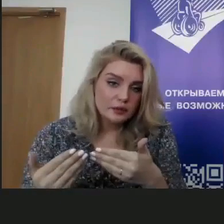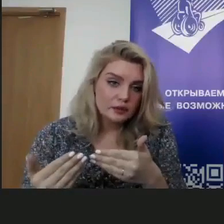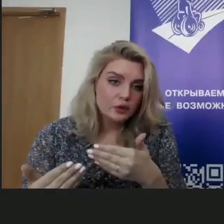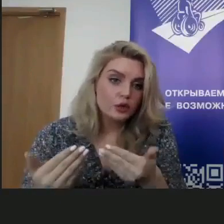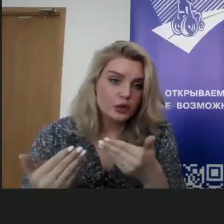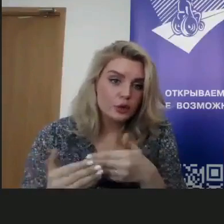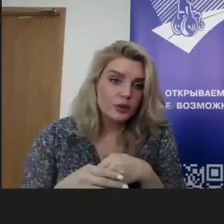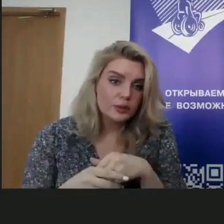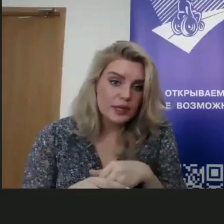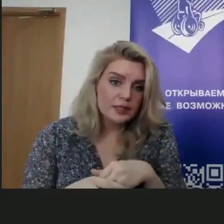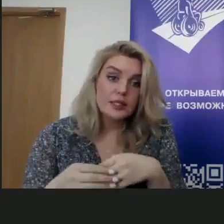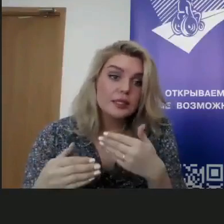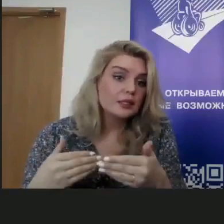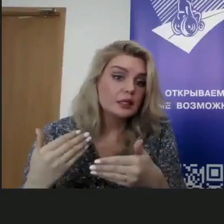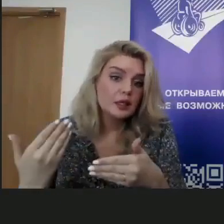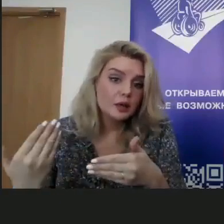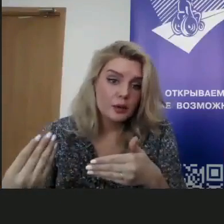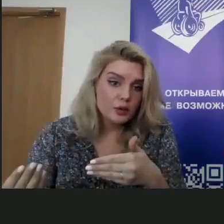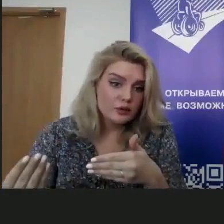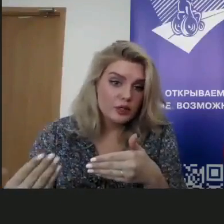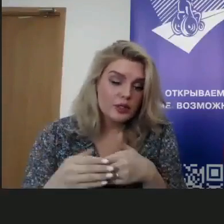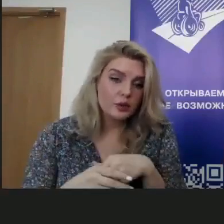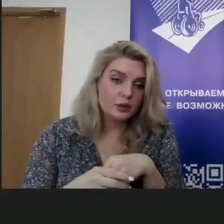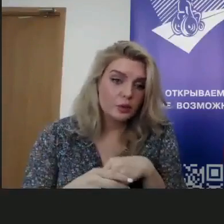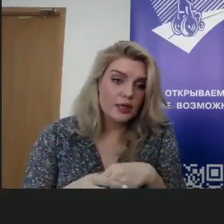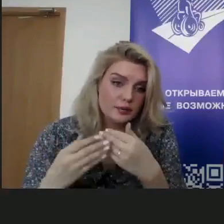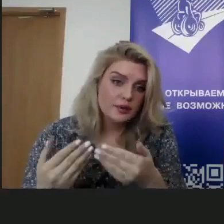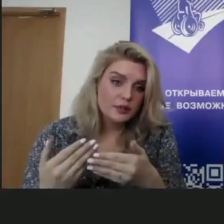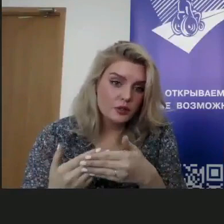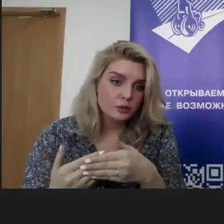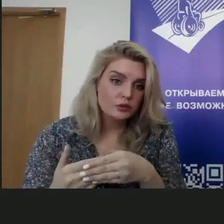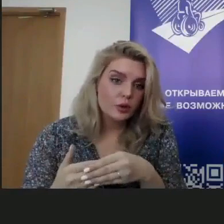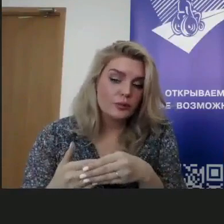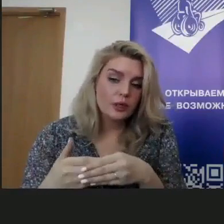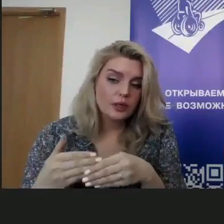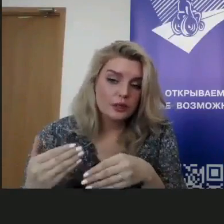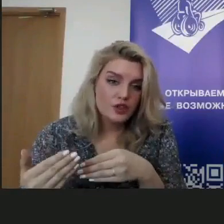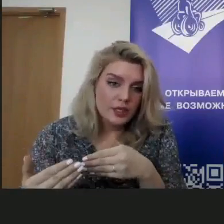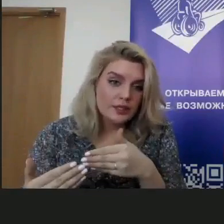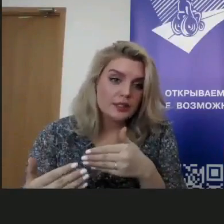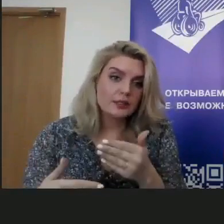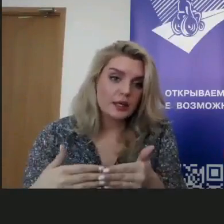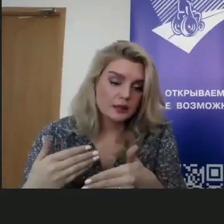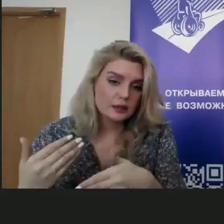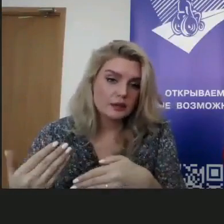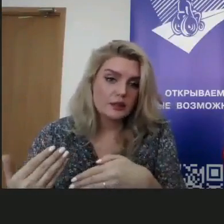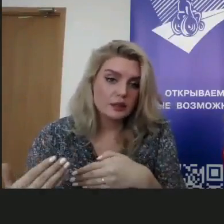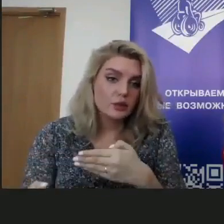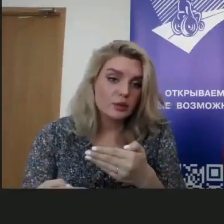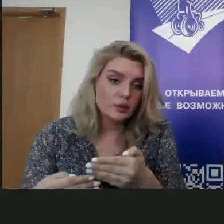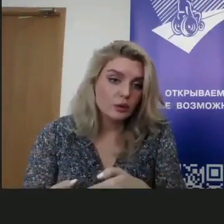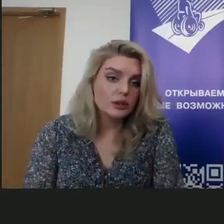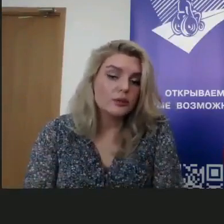пришли на то или иное мероприятие, или просто вышли с ребенком гулять, и вы видите, что у него начинается контакт